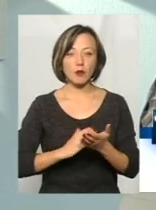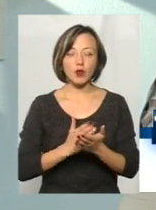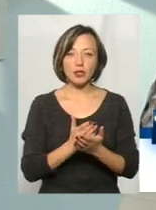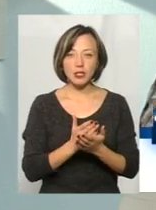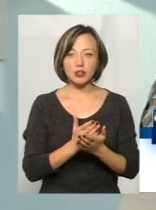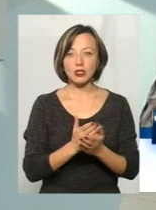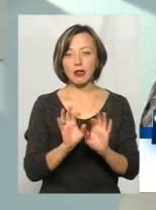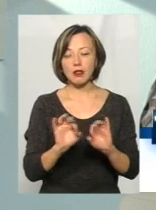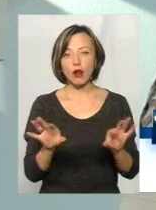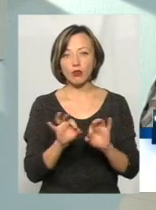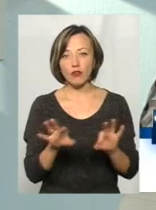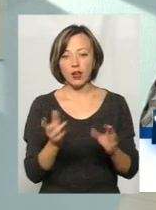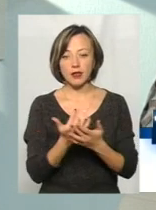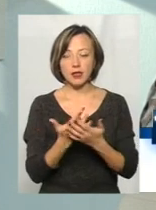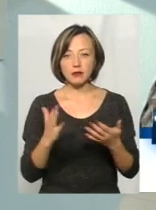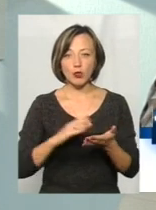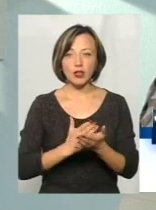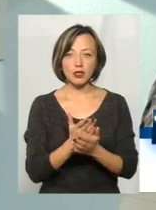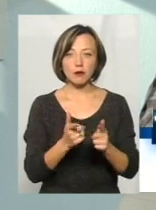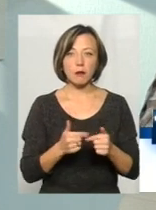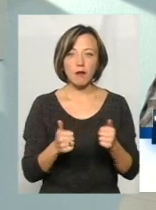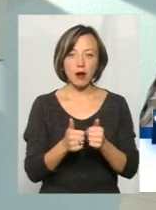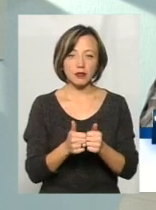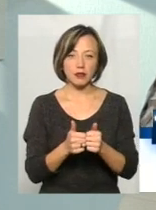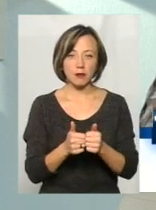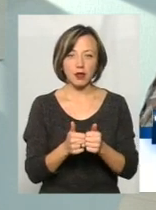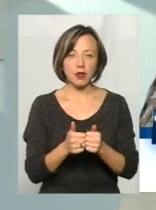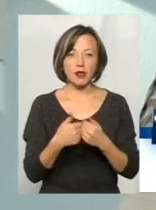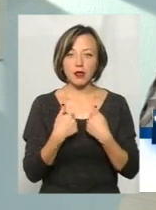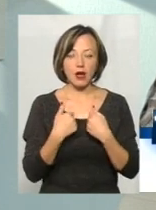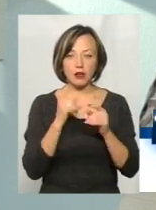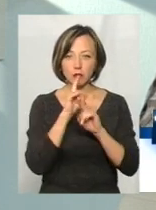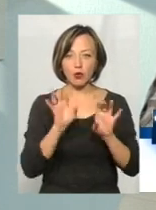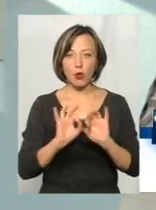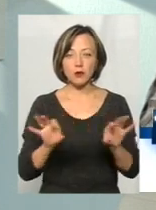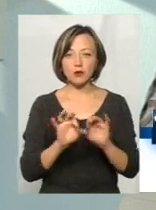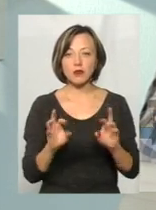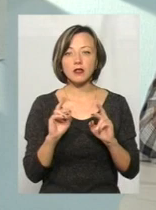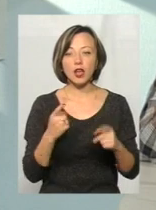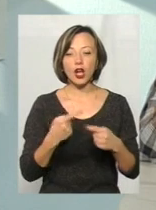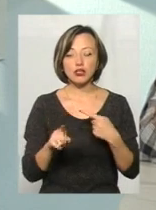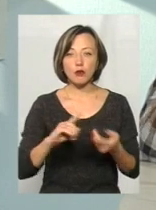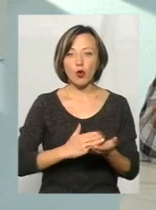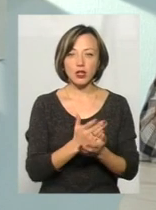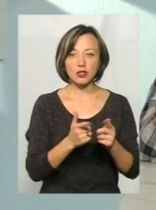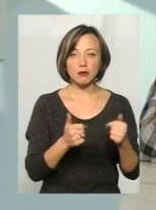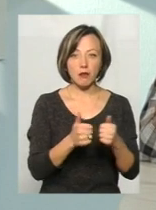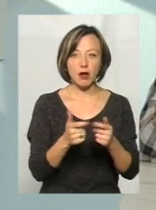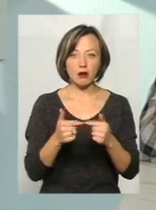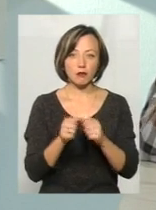трактувань різними політичними партіями, тобто, я не буду коментувати, як інші політичні партії можуть